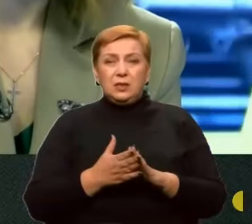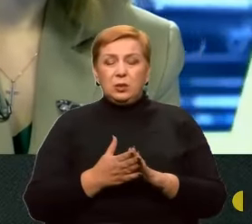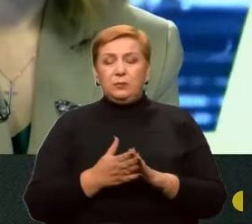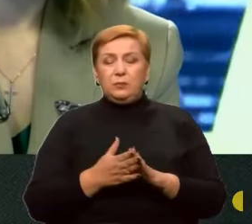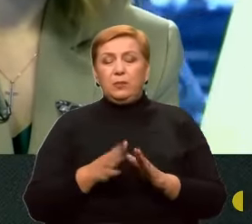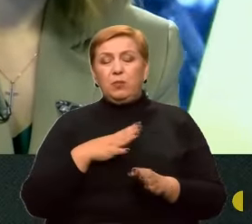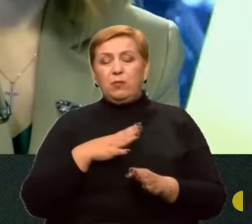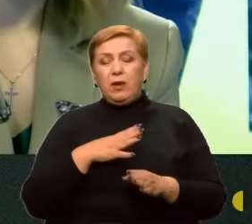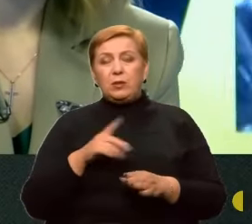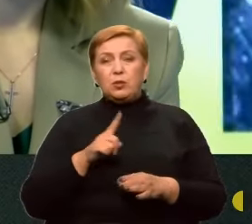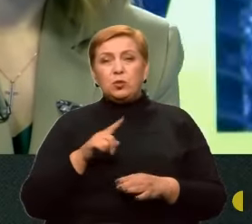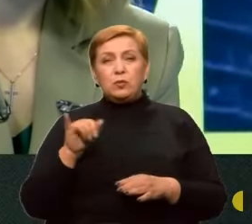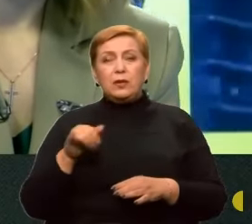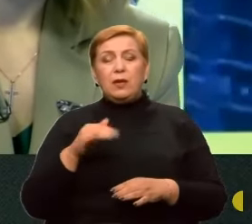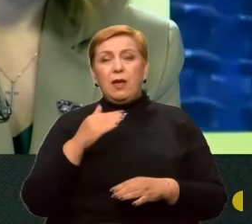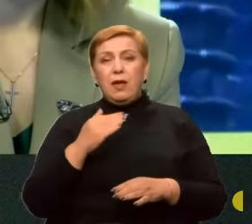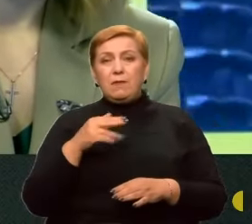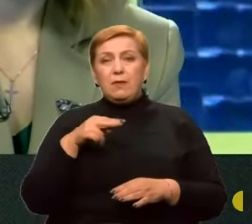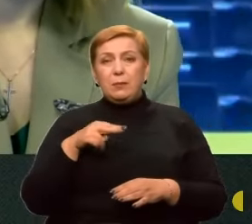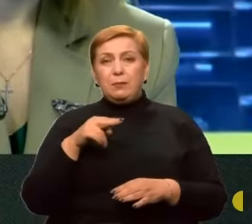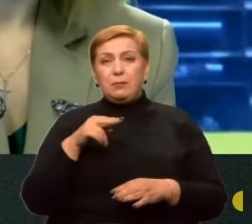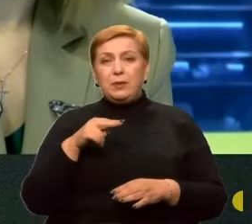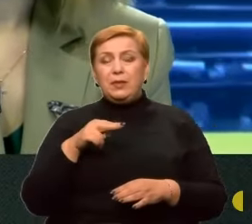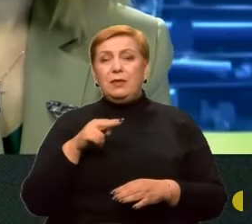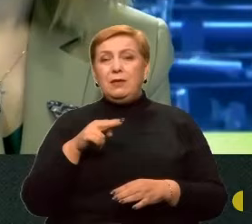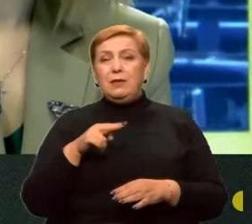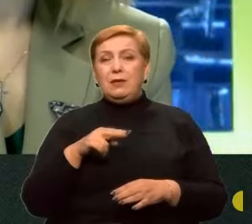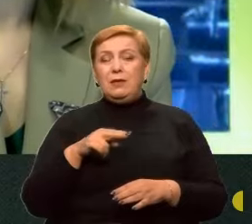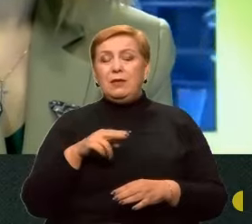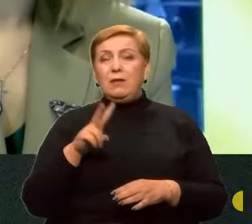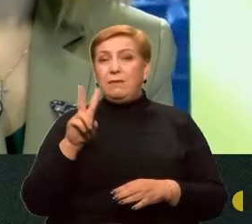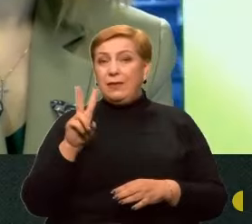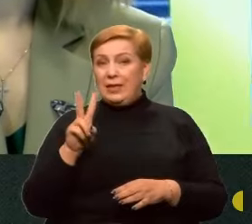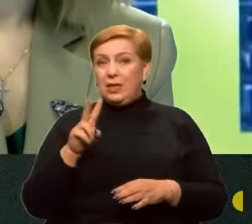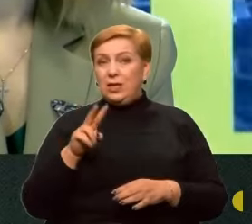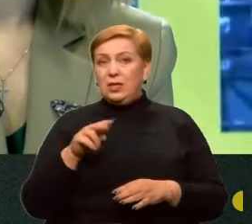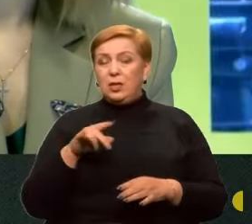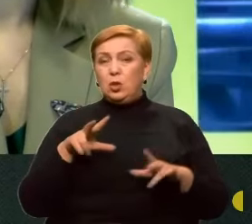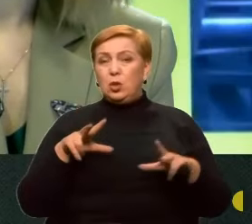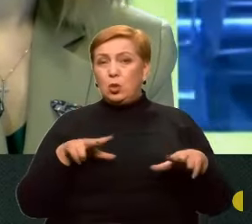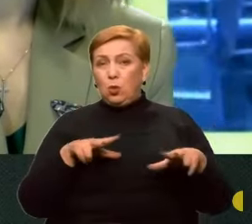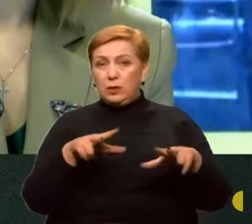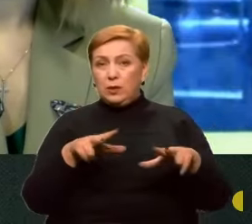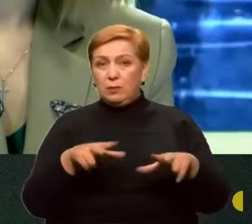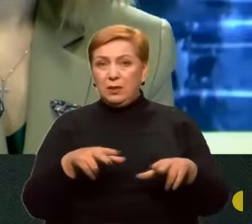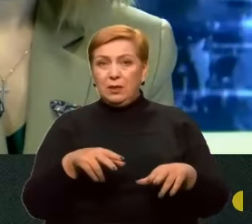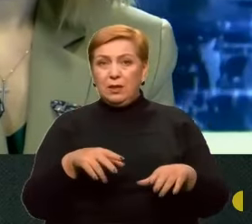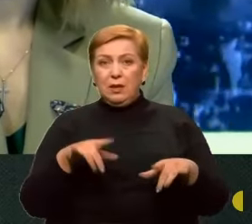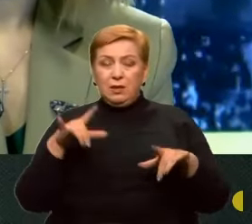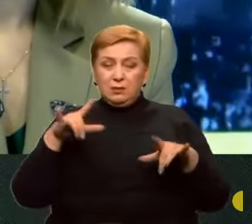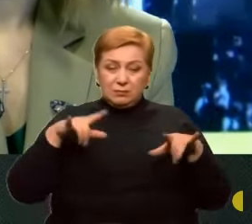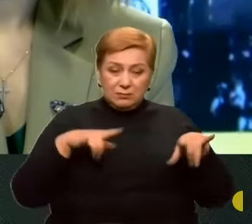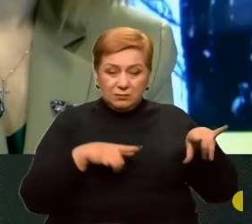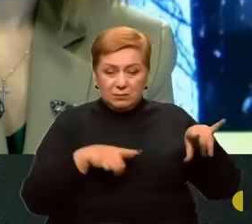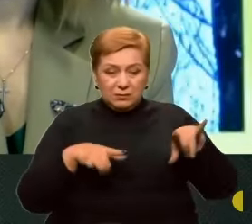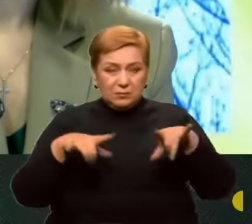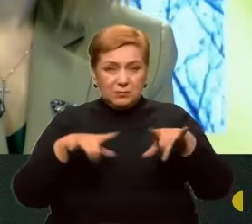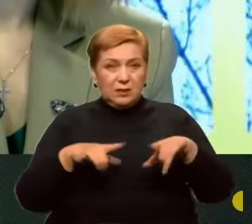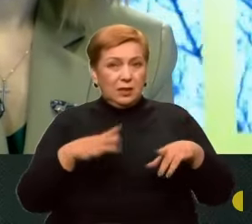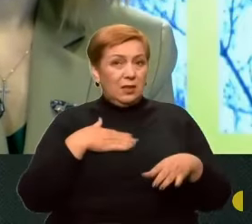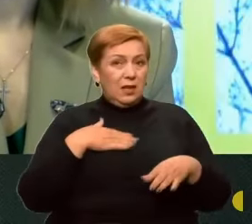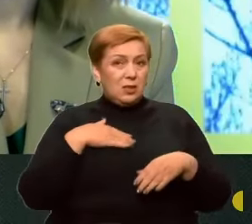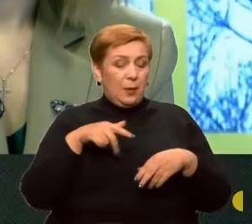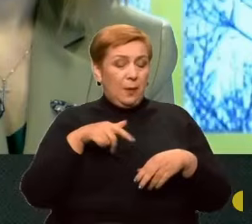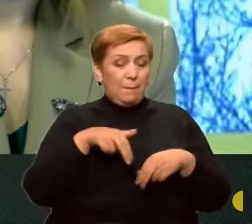півідронами притискають нашу піхоту до землі, не даючи там ні голову підняти, ні вести бій. А в цей час